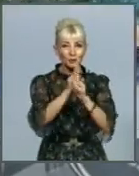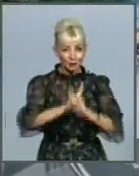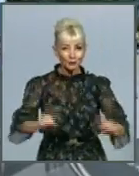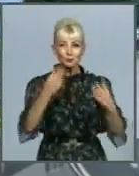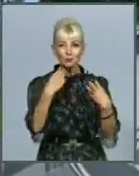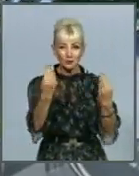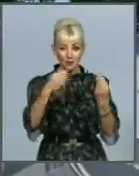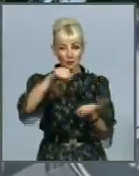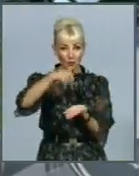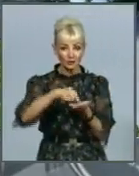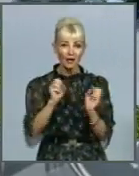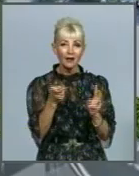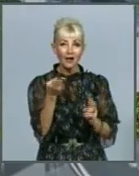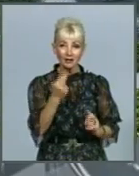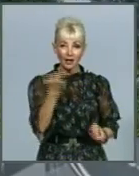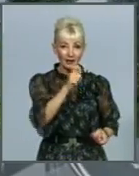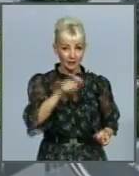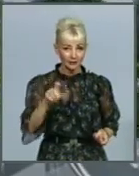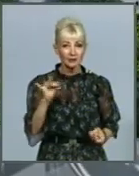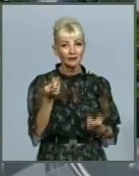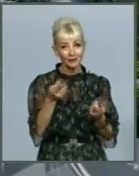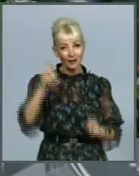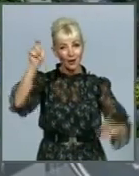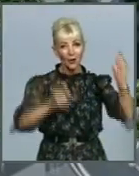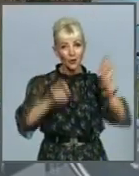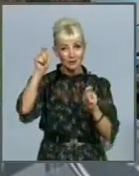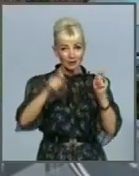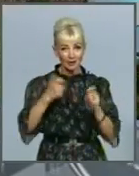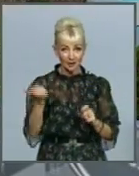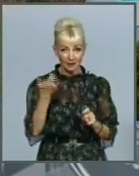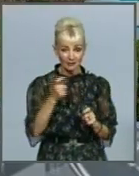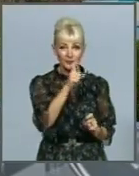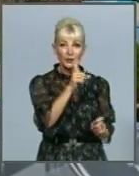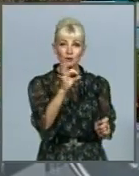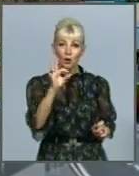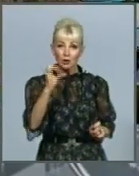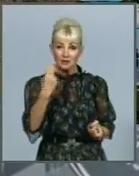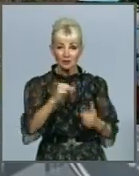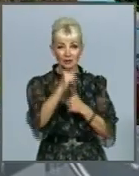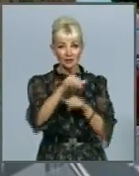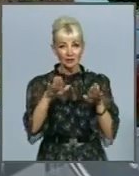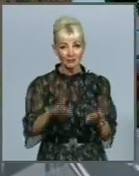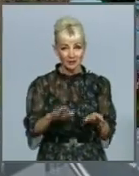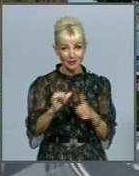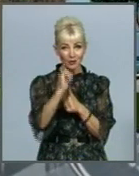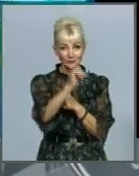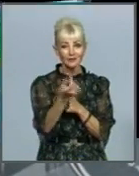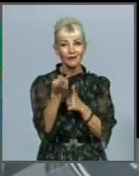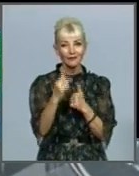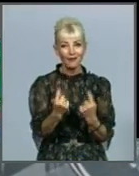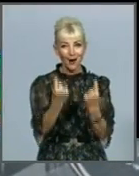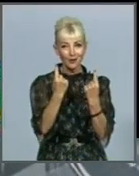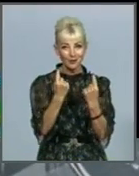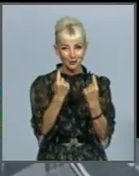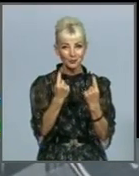мегаполісу, як для самих харків'ян, так і для гостей першої столиці. У зоосаді окреме місце відведено для велетенського